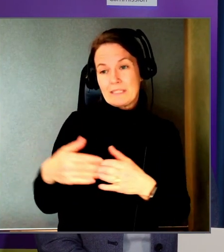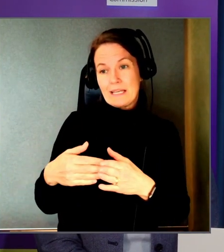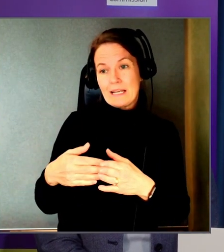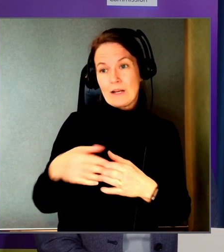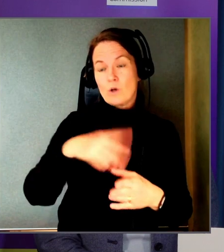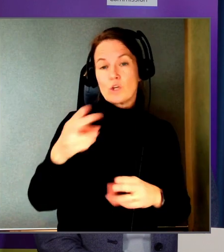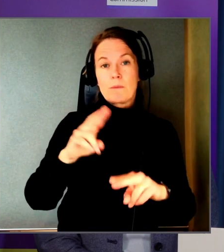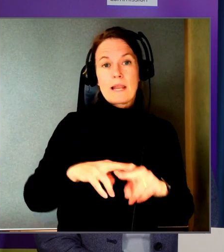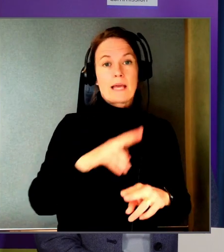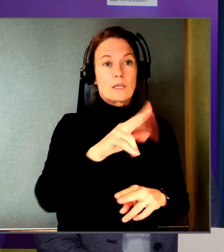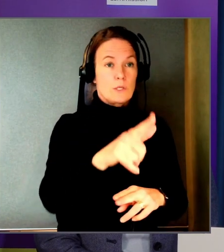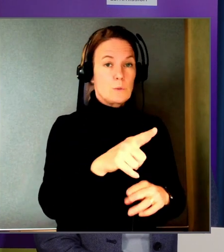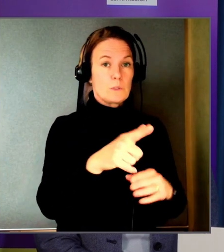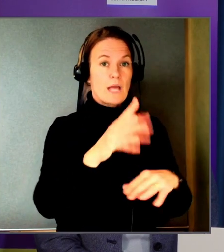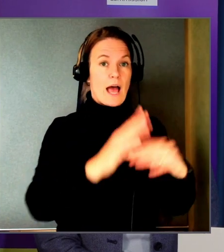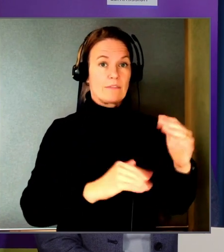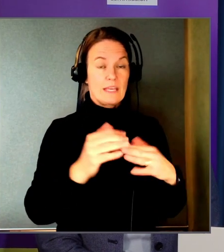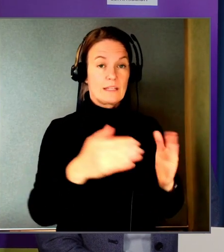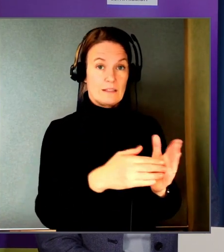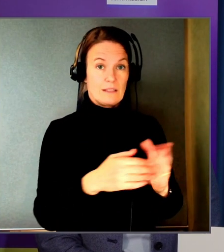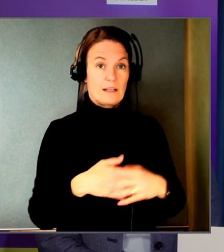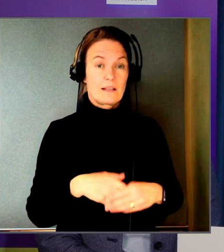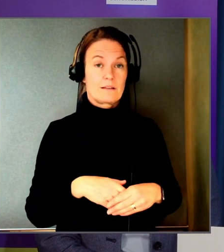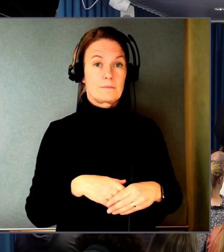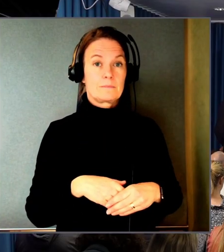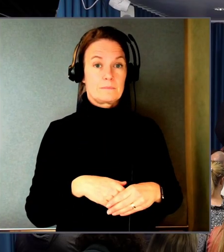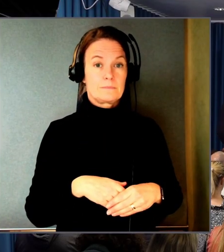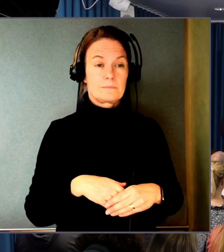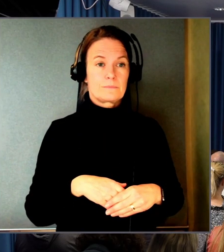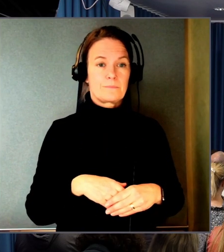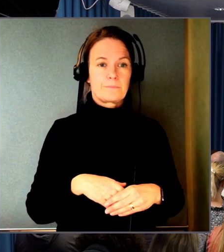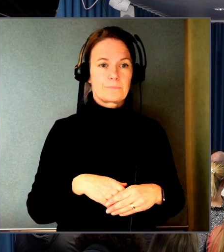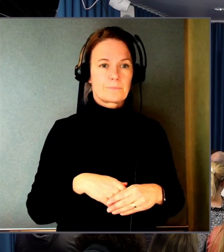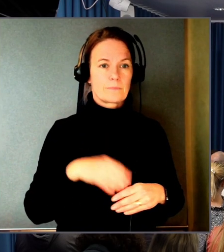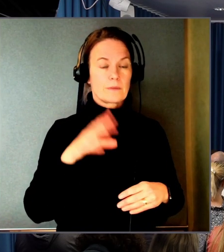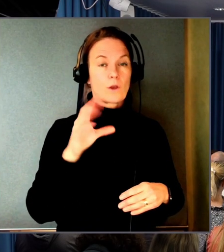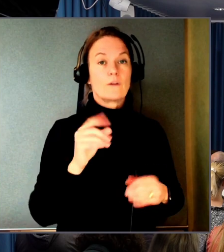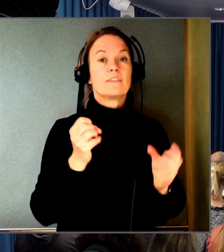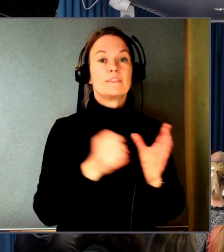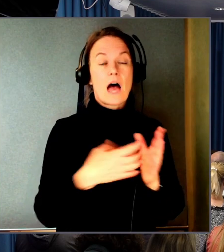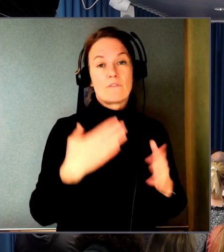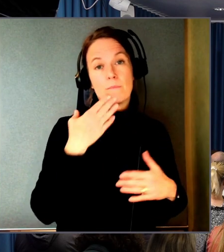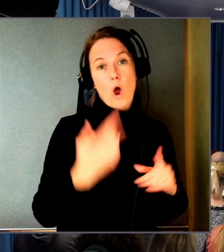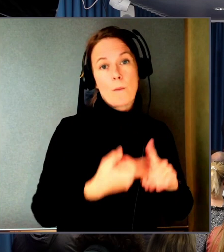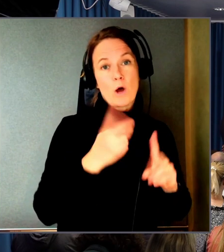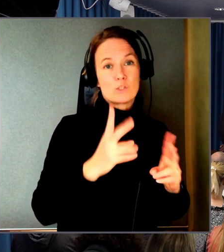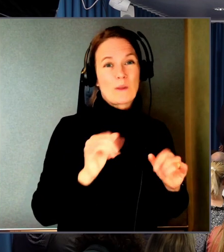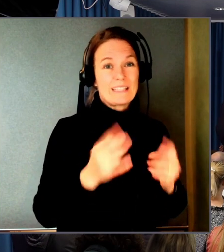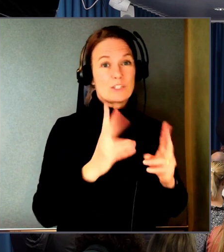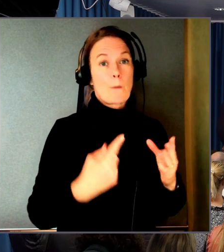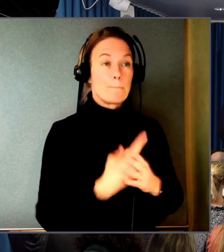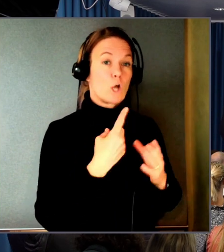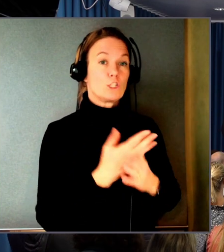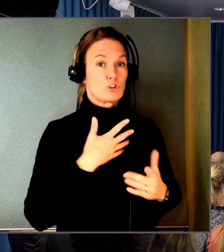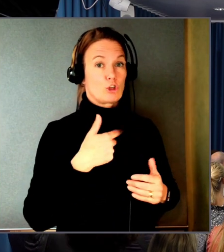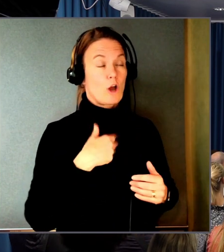lägger ut så att säga själva hanteringen på. Precis. Därför är det bra att börja så tidigt som möjligt. Ja, för det kan